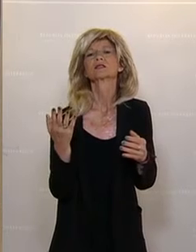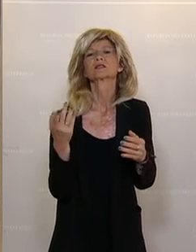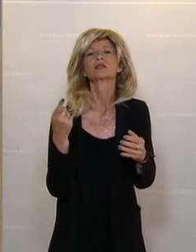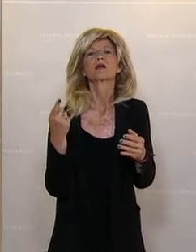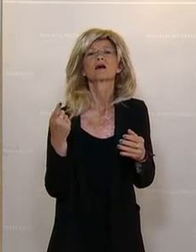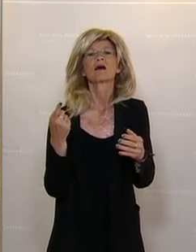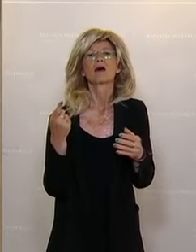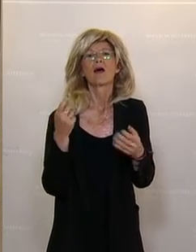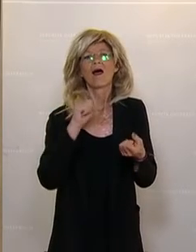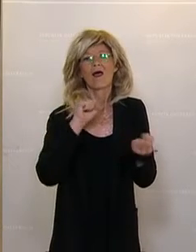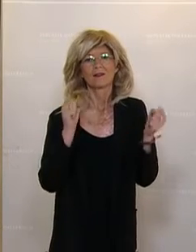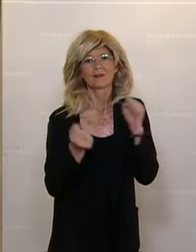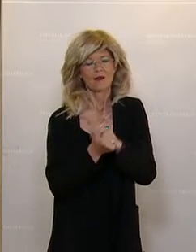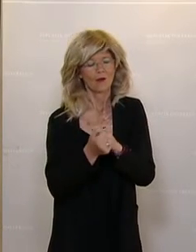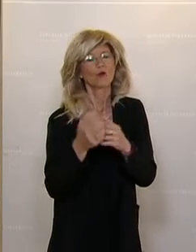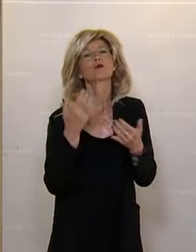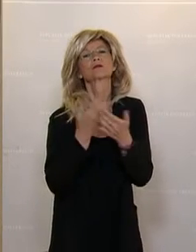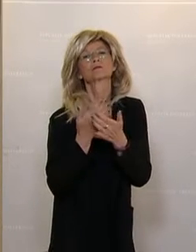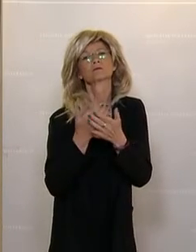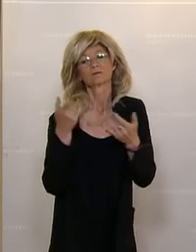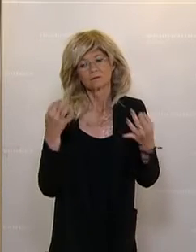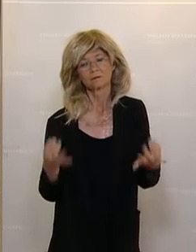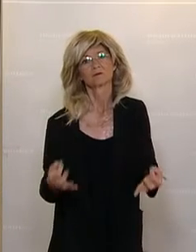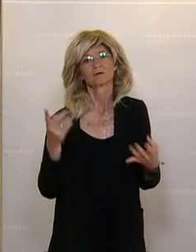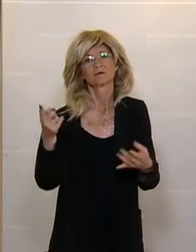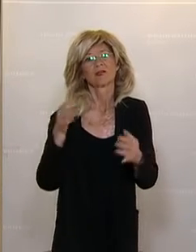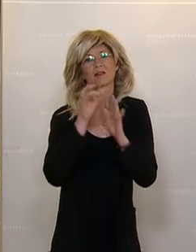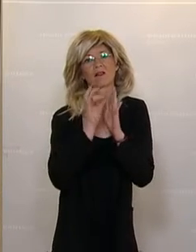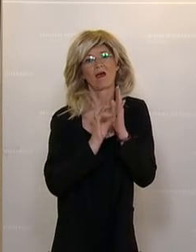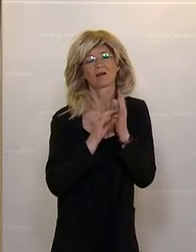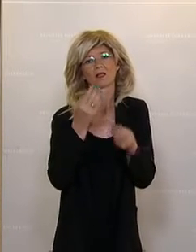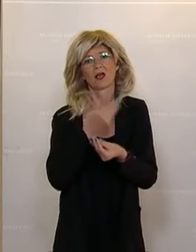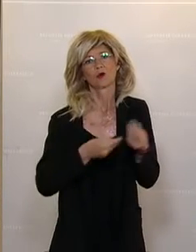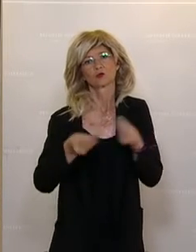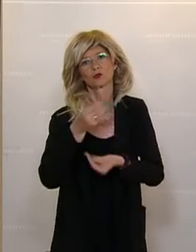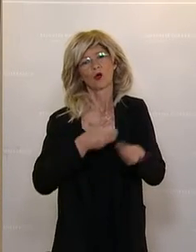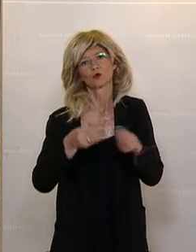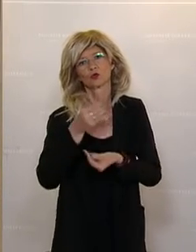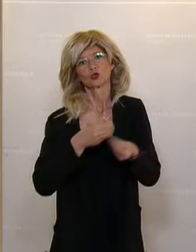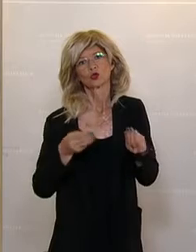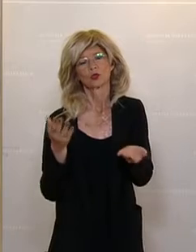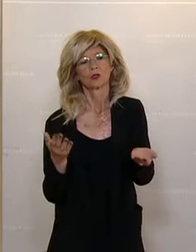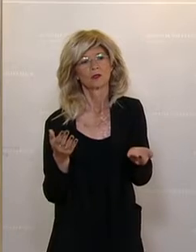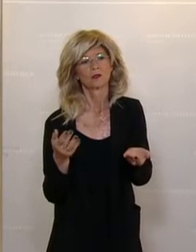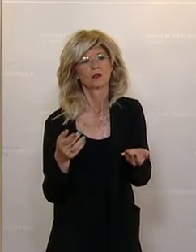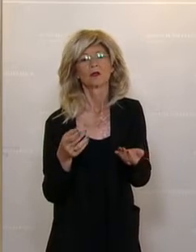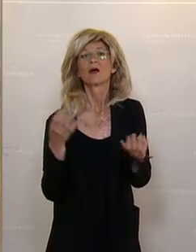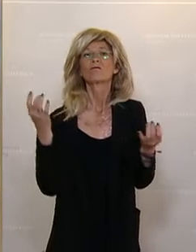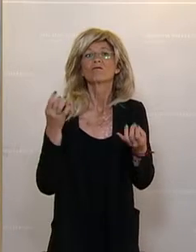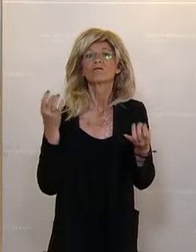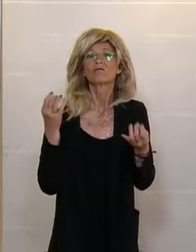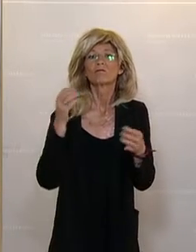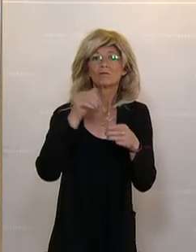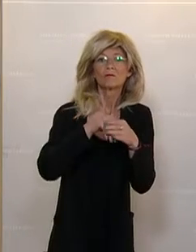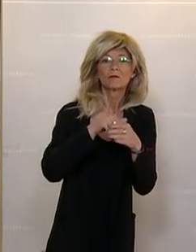Datenaustausch in den Bereichen und Informationsaustausch, wo es darum geht,